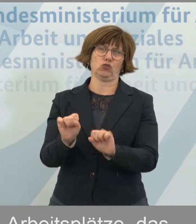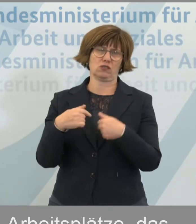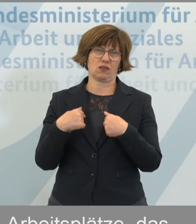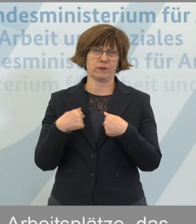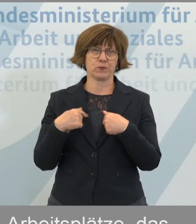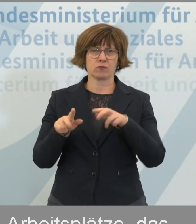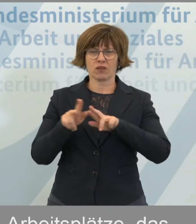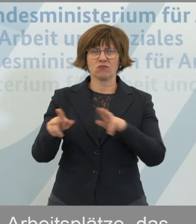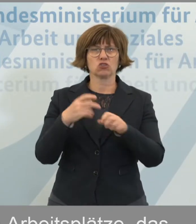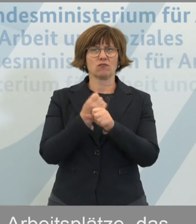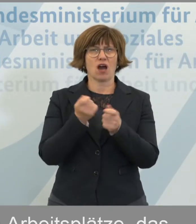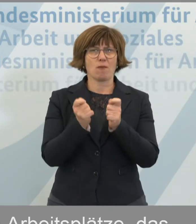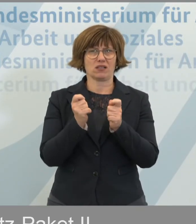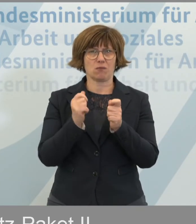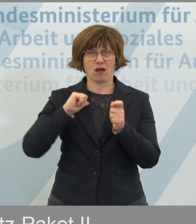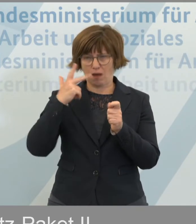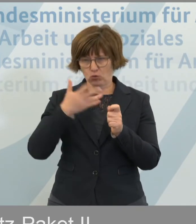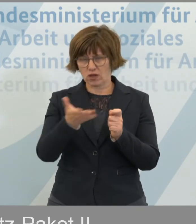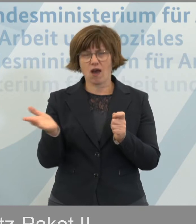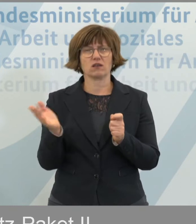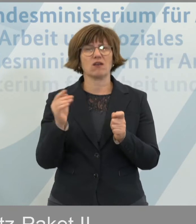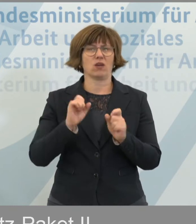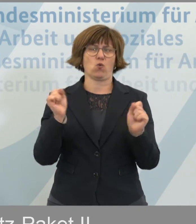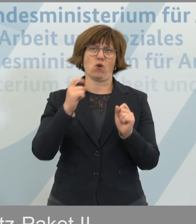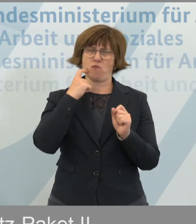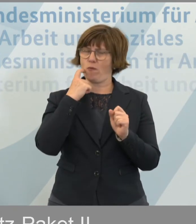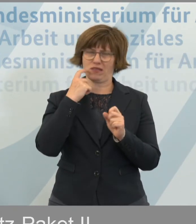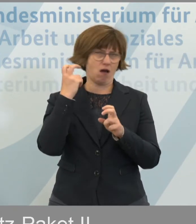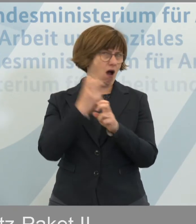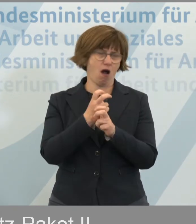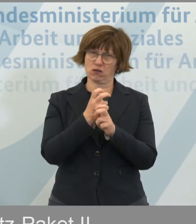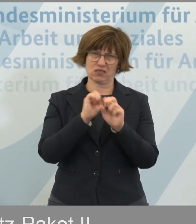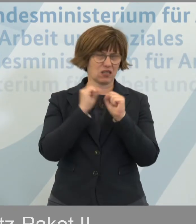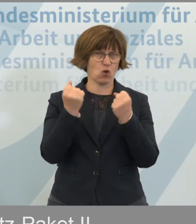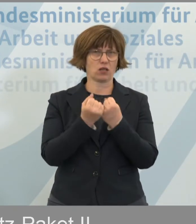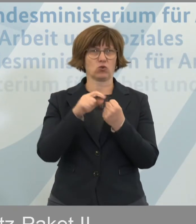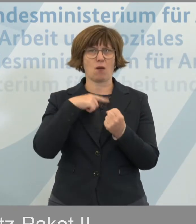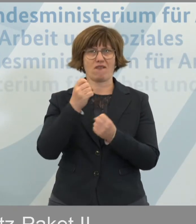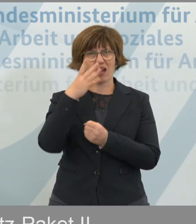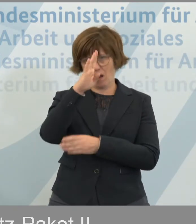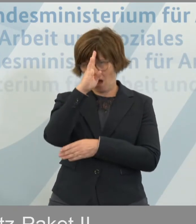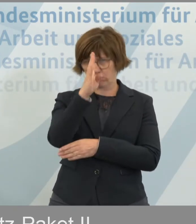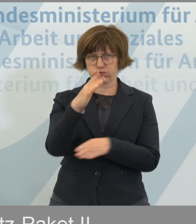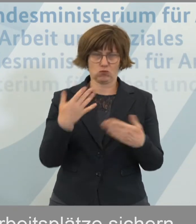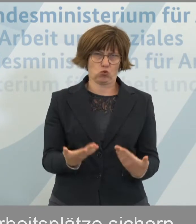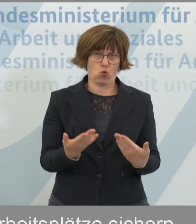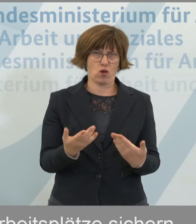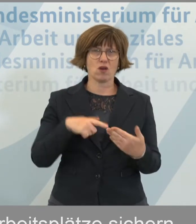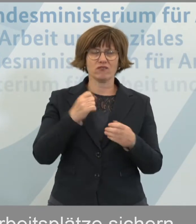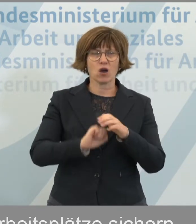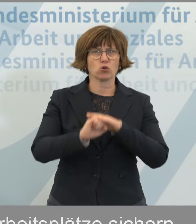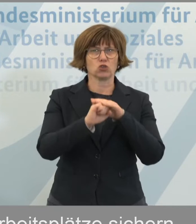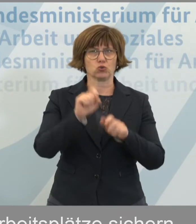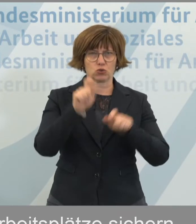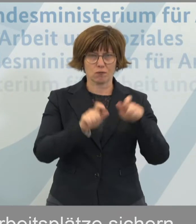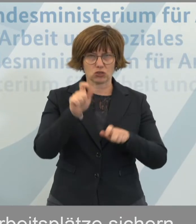Wirtschafts und Arbeitsmarkt, meine Damen und Herren, sind in rauer See. Aber wir halten klaren Kurs. Wir unterstützen die